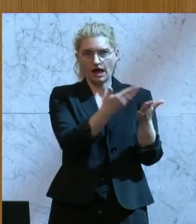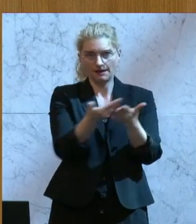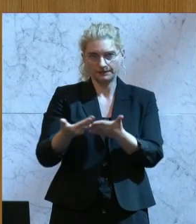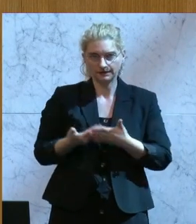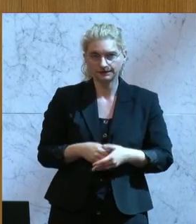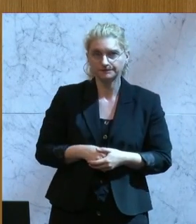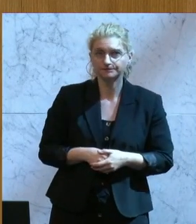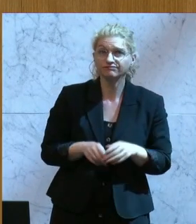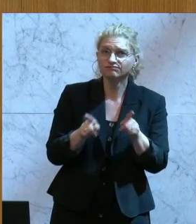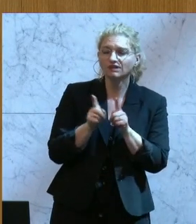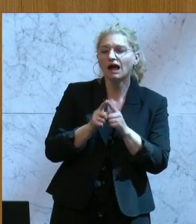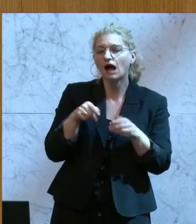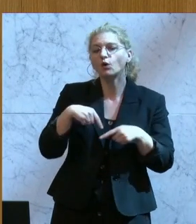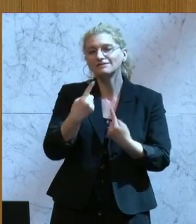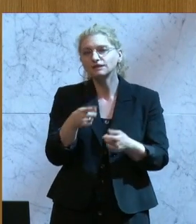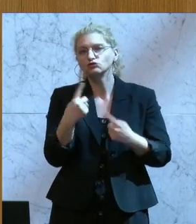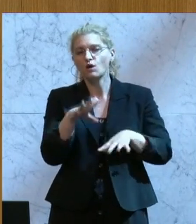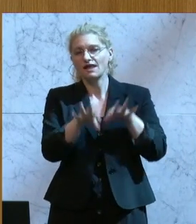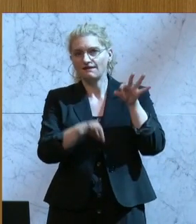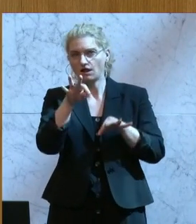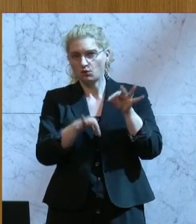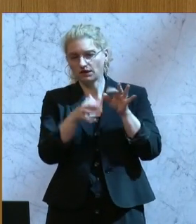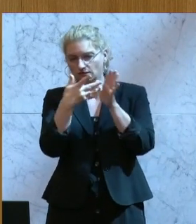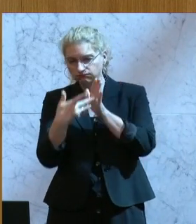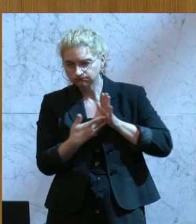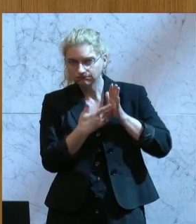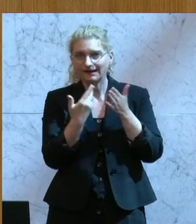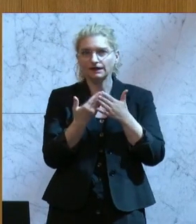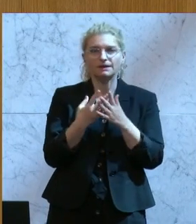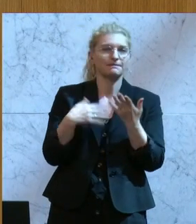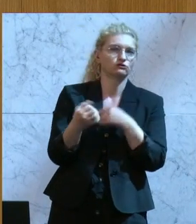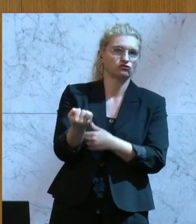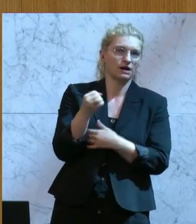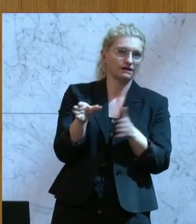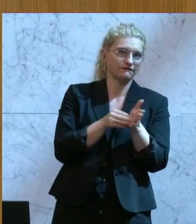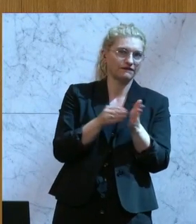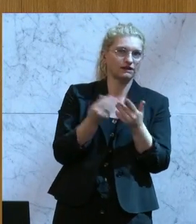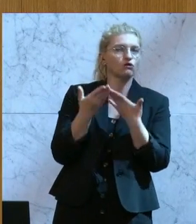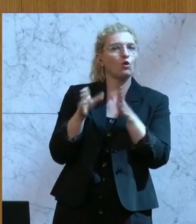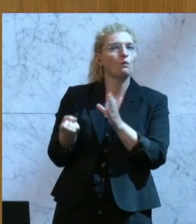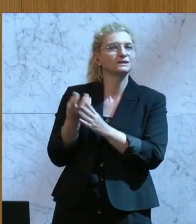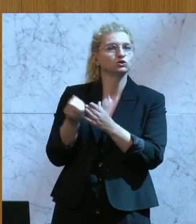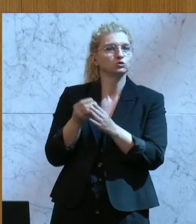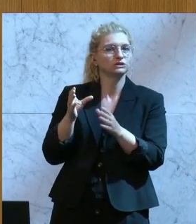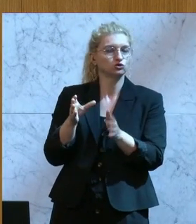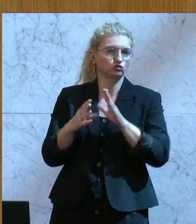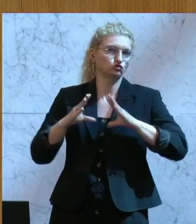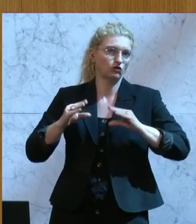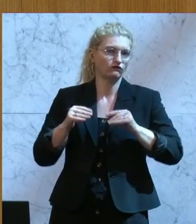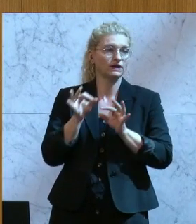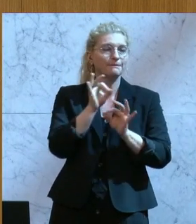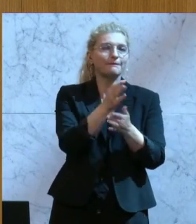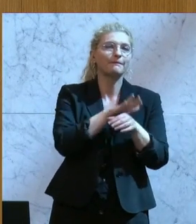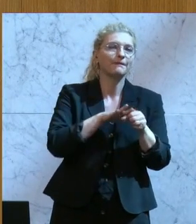Letzt soll auch eine Evaluierung vorgenommen werden, um den verstärkten Einsatz von Open-Source-Software im Bereich der Bildung und der Lehre